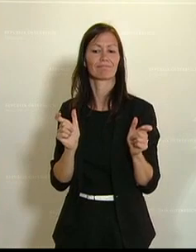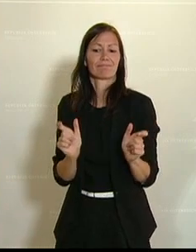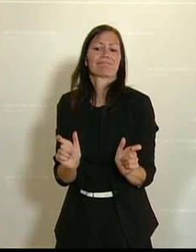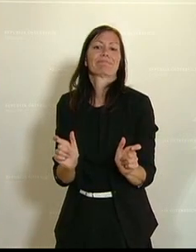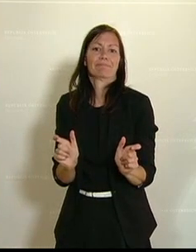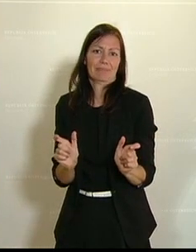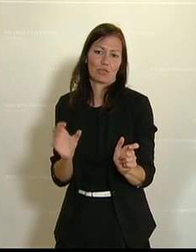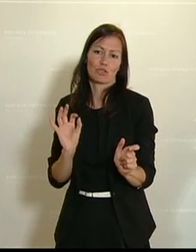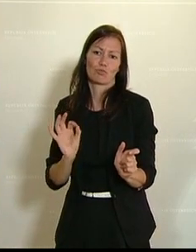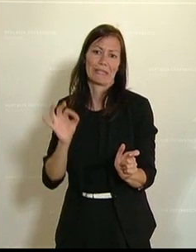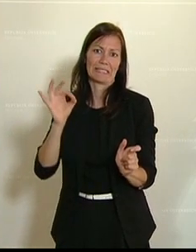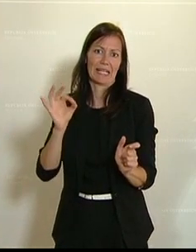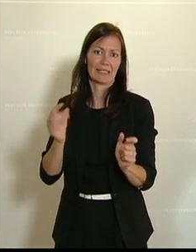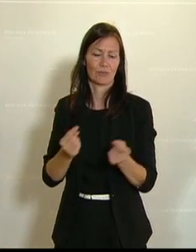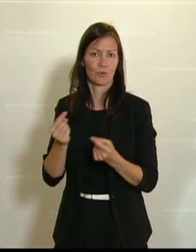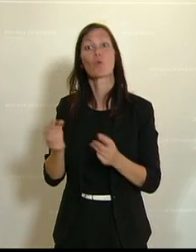zu verbieten.